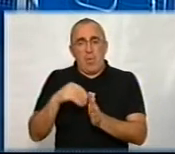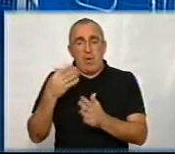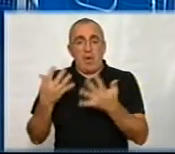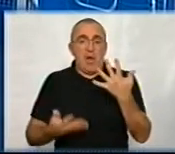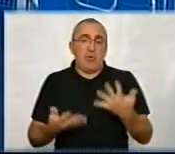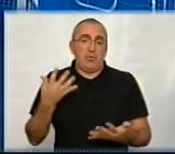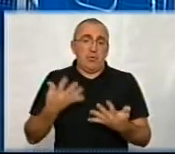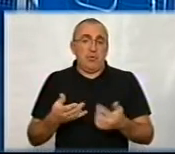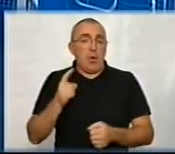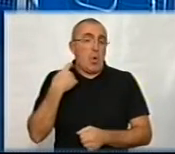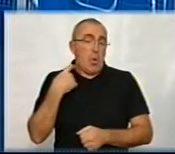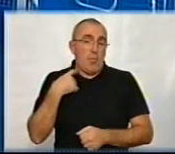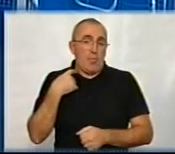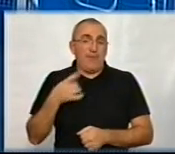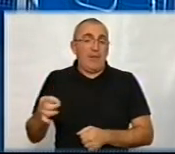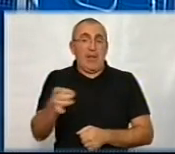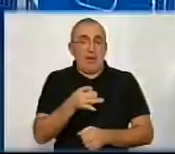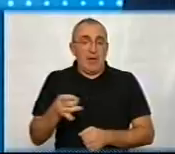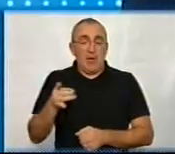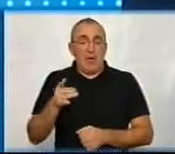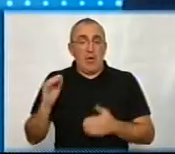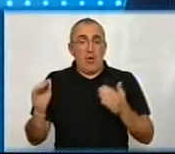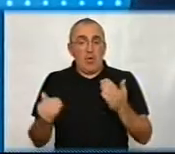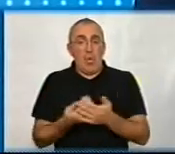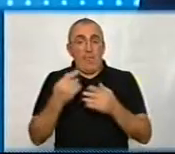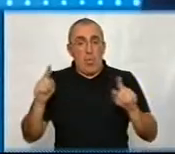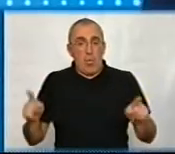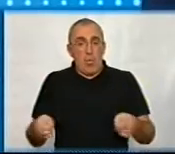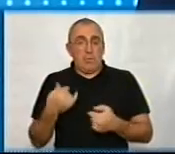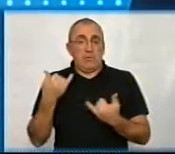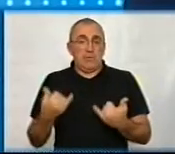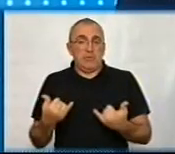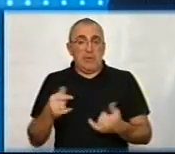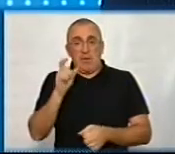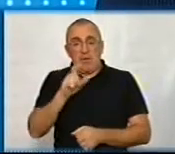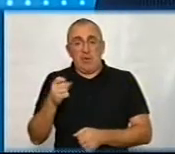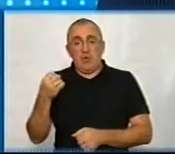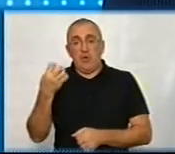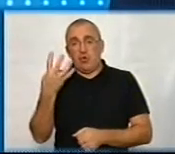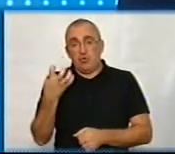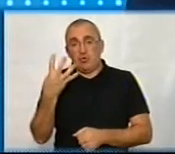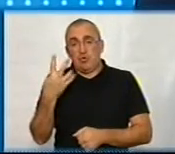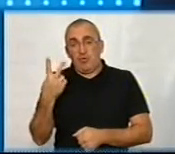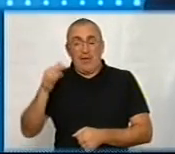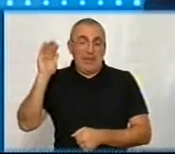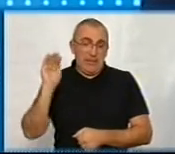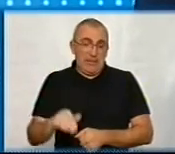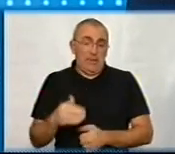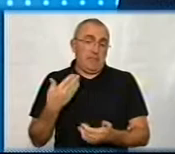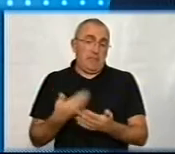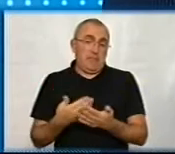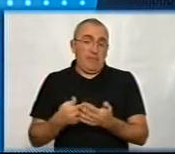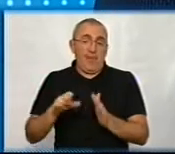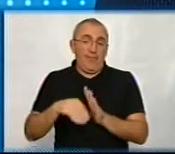Якщо Кропівницький район новий, новоутворений, там зараз мешканців 442 тисячі, ну десь